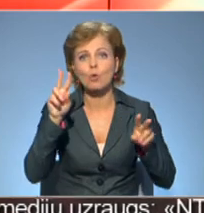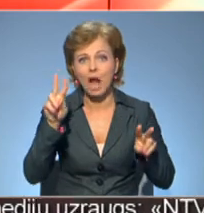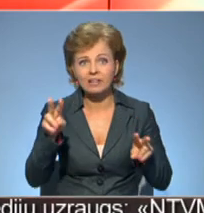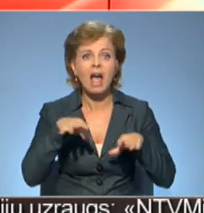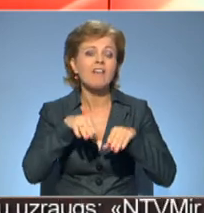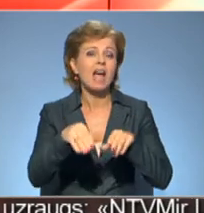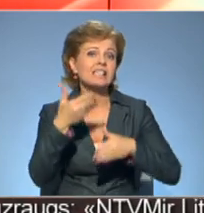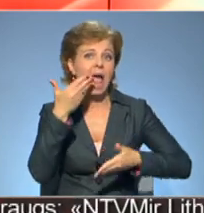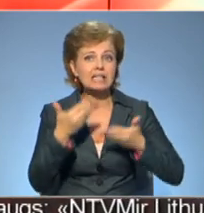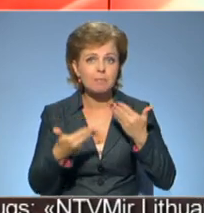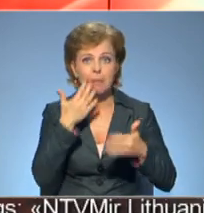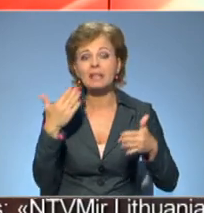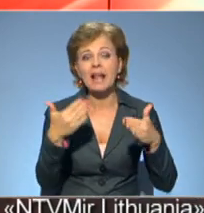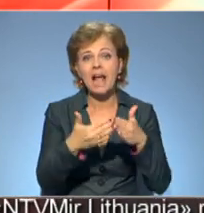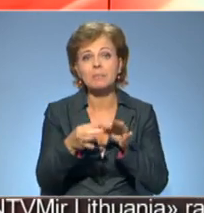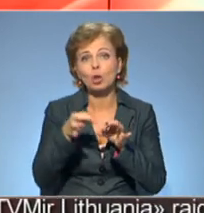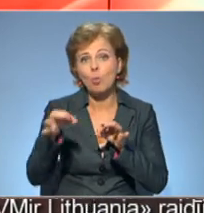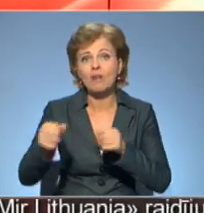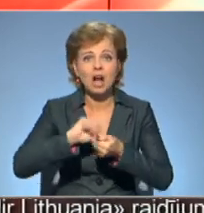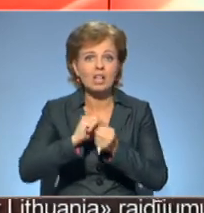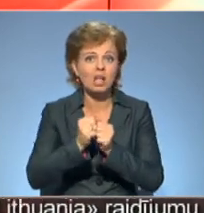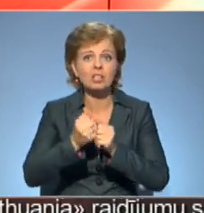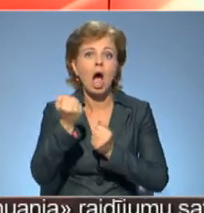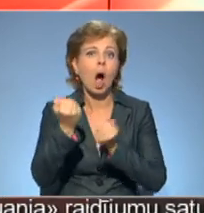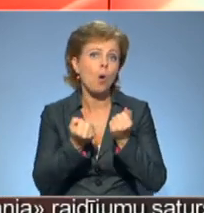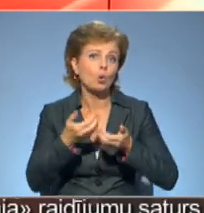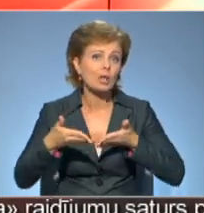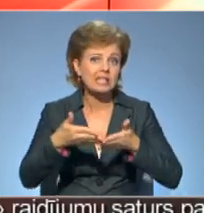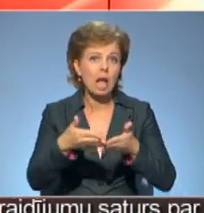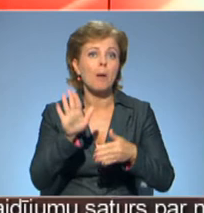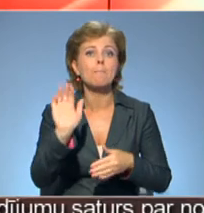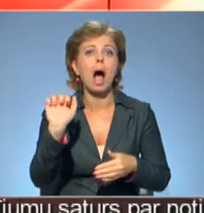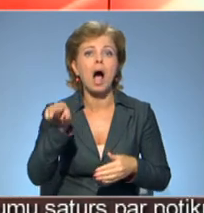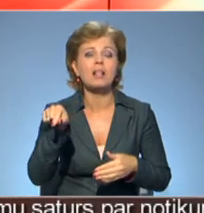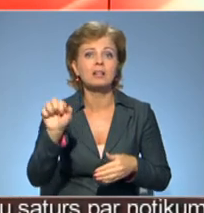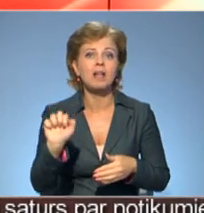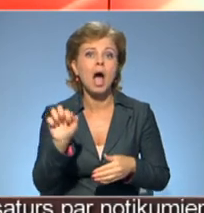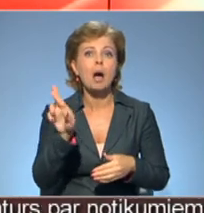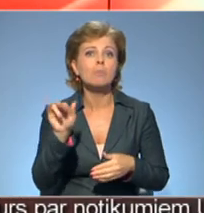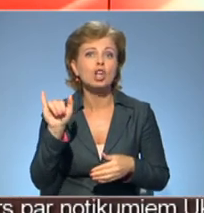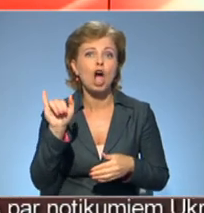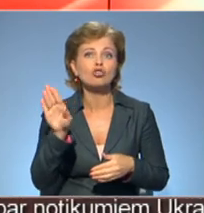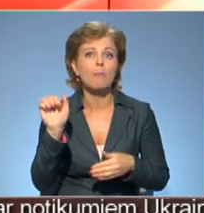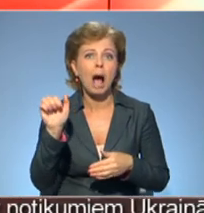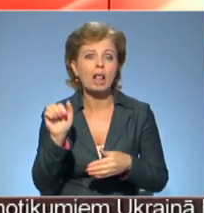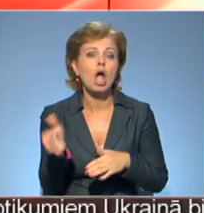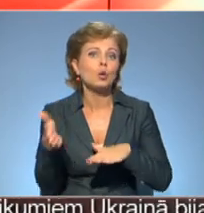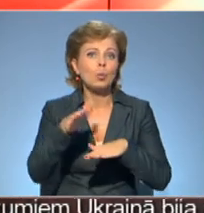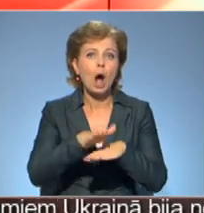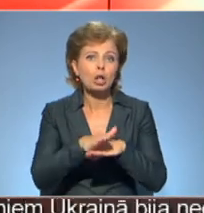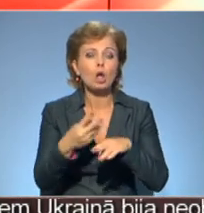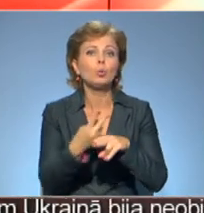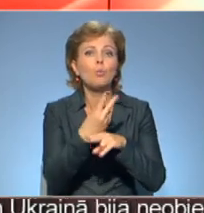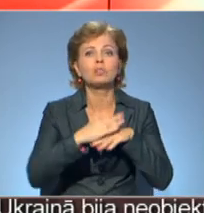priežmala, noklājot ar dubultās virsmas segumu. Kad gan šo virsmu noturība nav tik liela kā asaltbetona segumām, to uzklāšanas